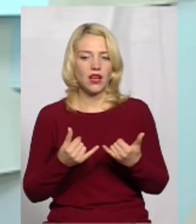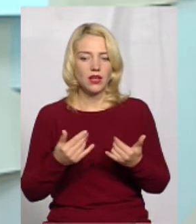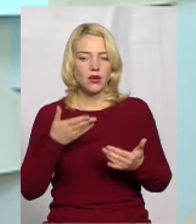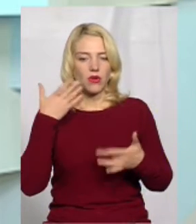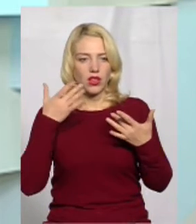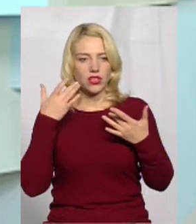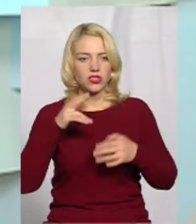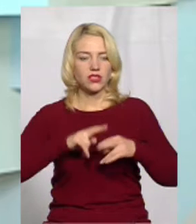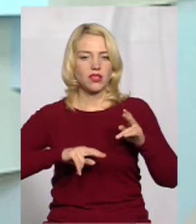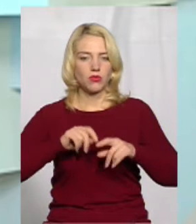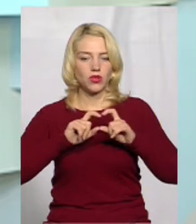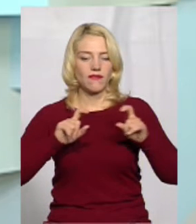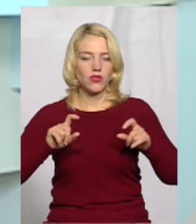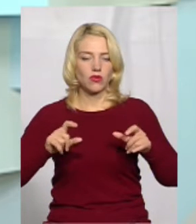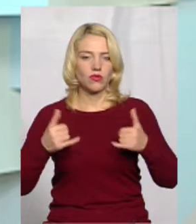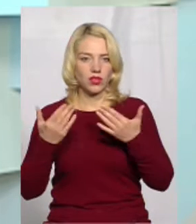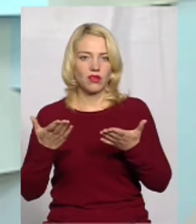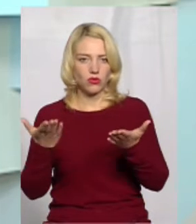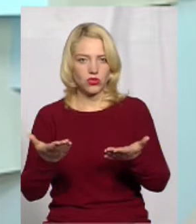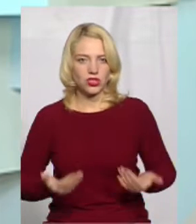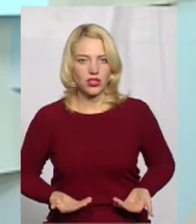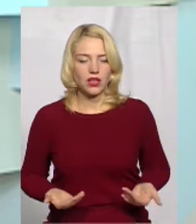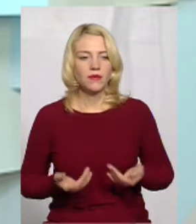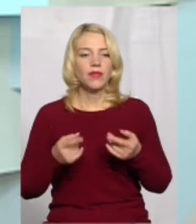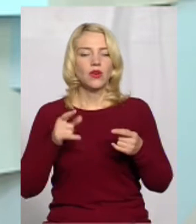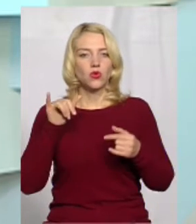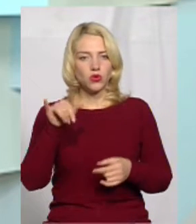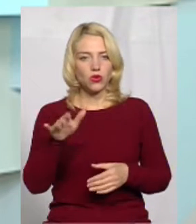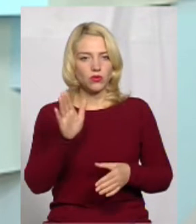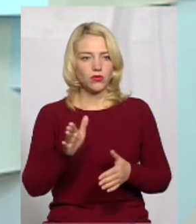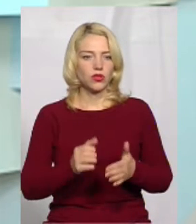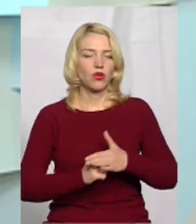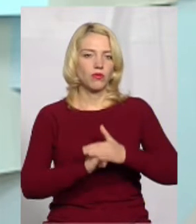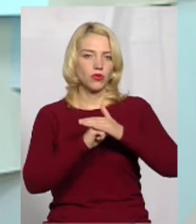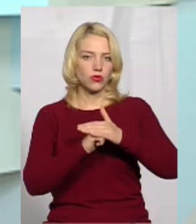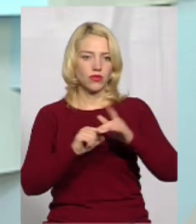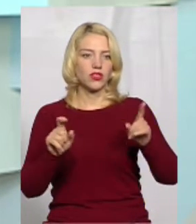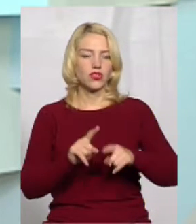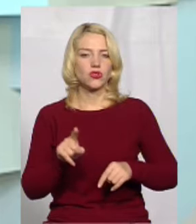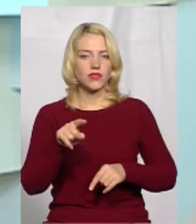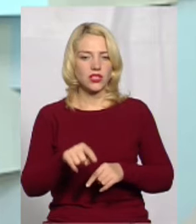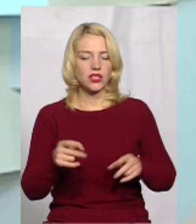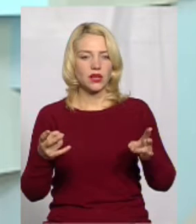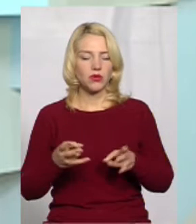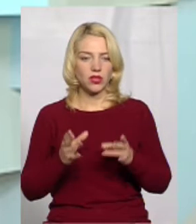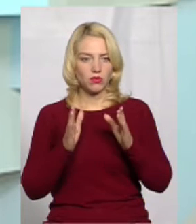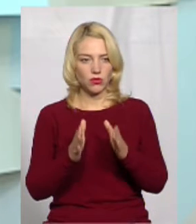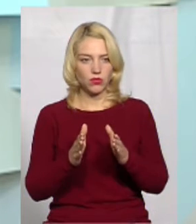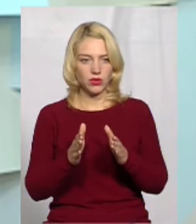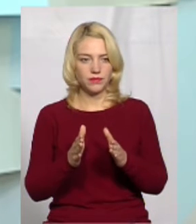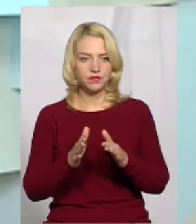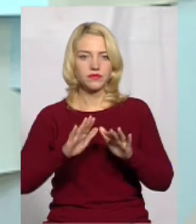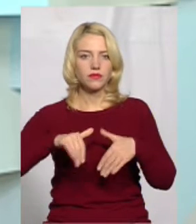забудовнику життя. Тобто в нього вже буде певне таке обґрунтування, що все ж таки потрібно буде